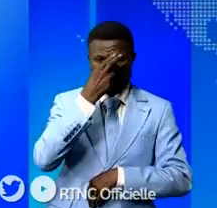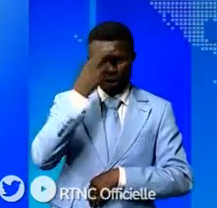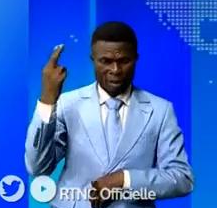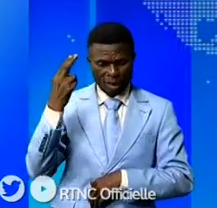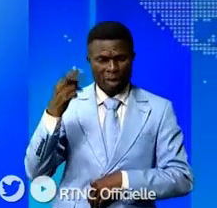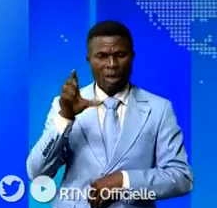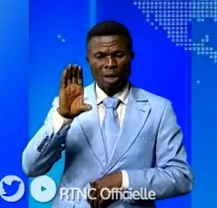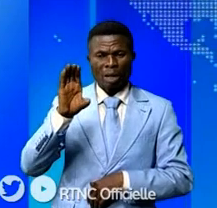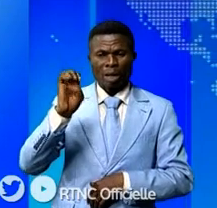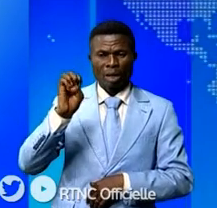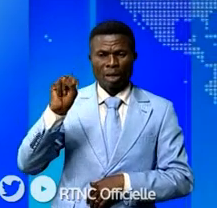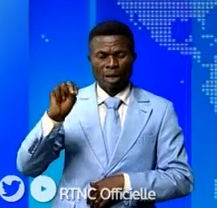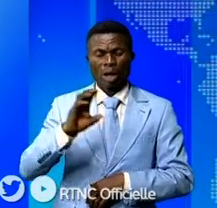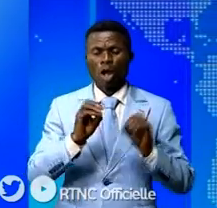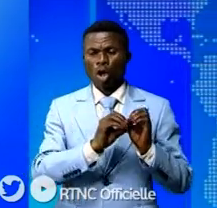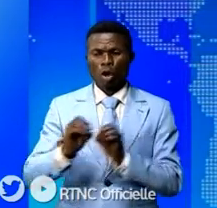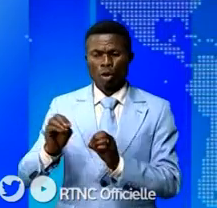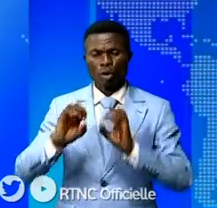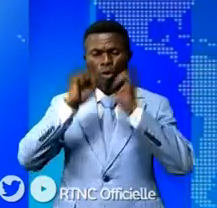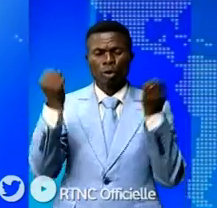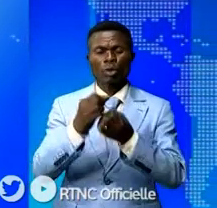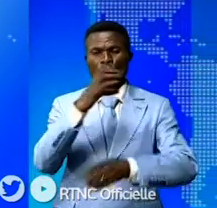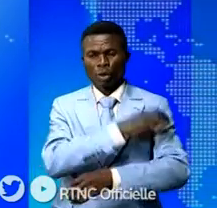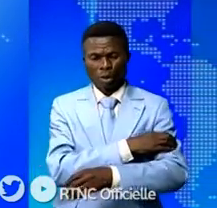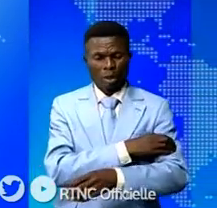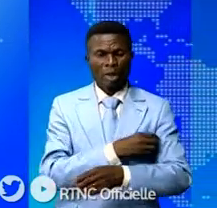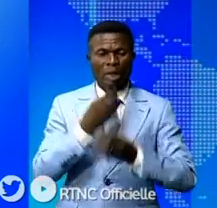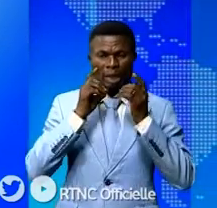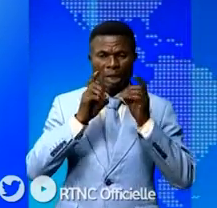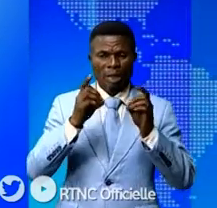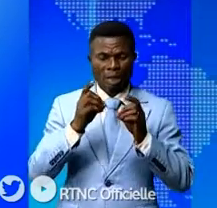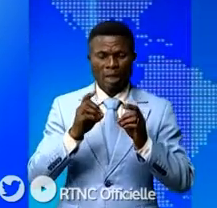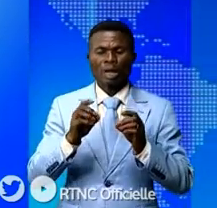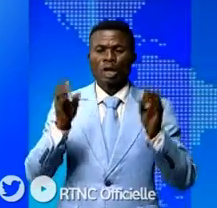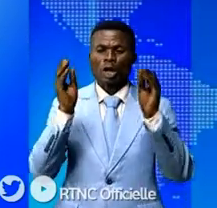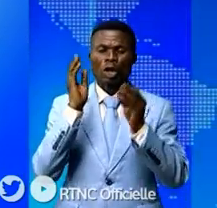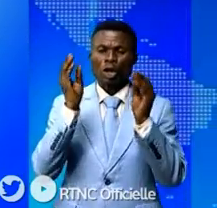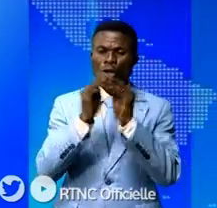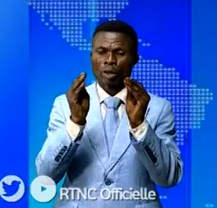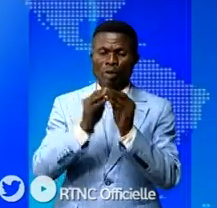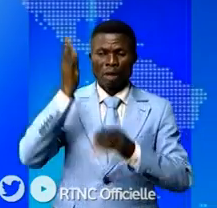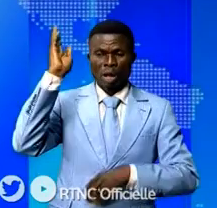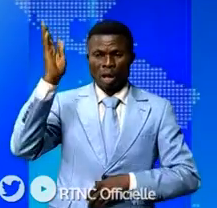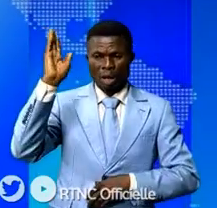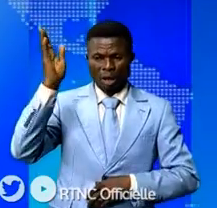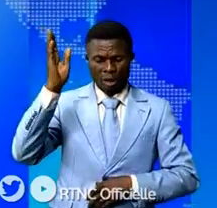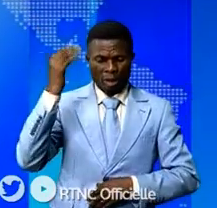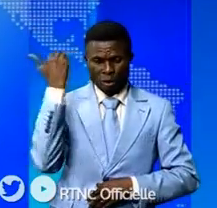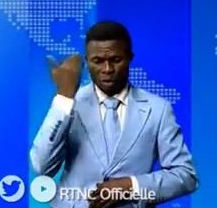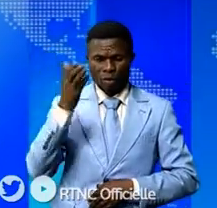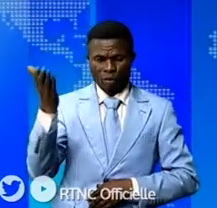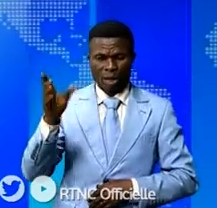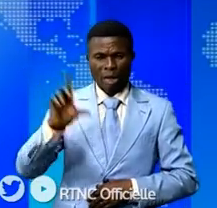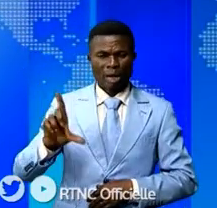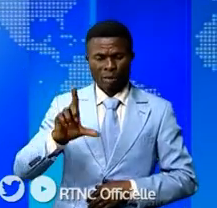sein de la SENCO en tant qu'organisation de la société civile.'était au cours d'une matinée politique au siège même du parti nous dit